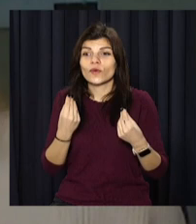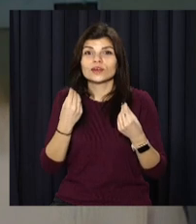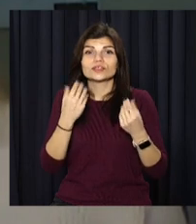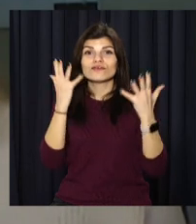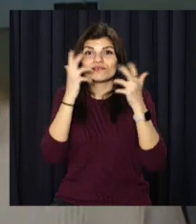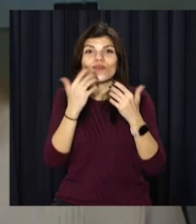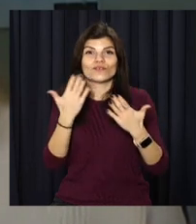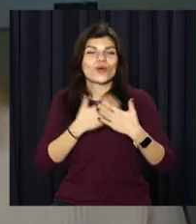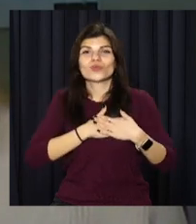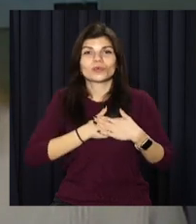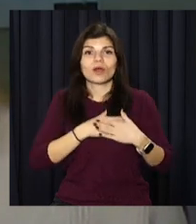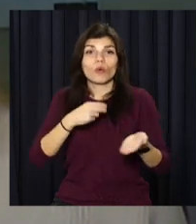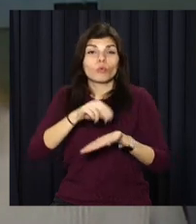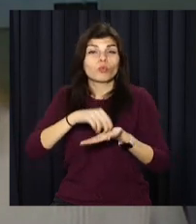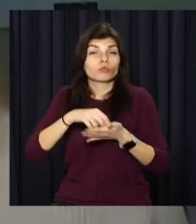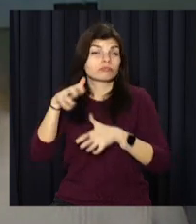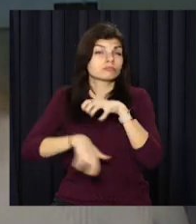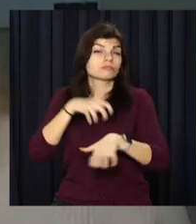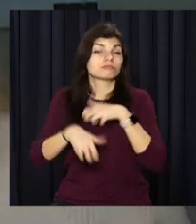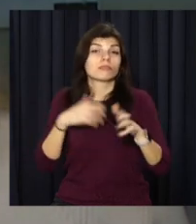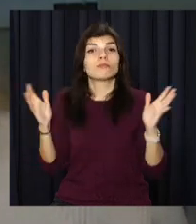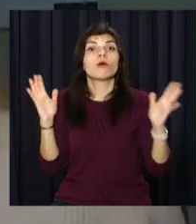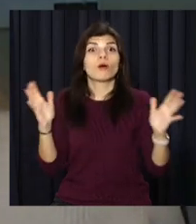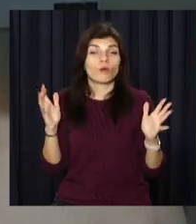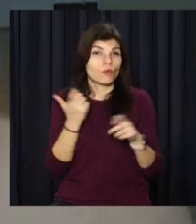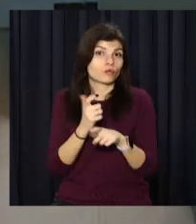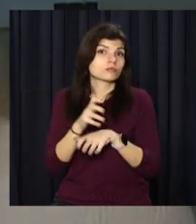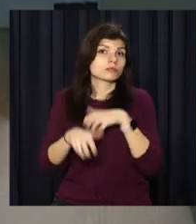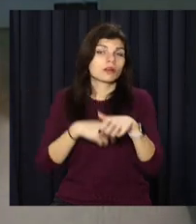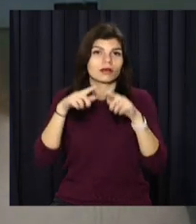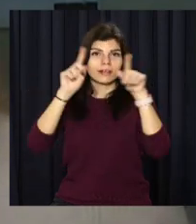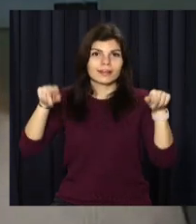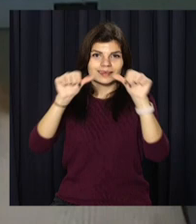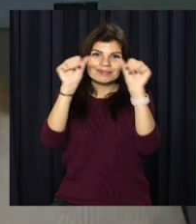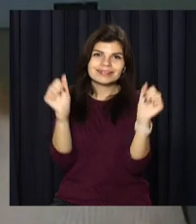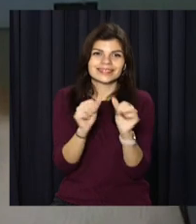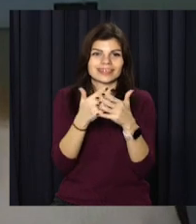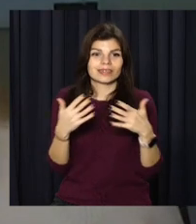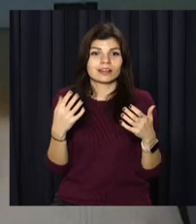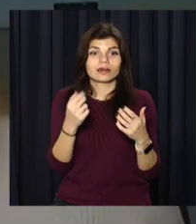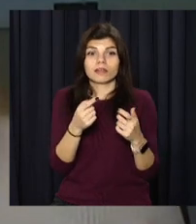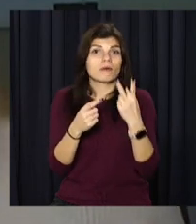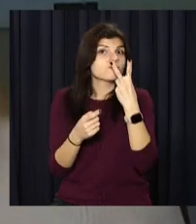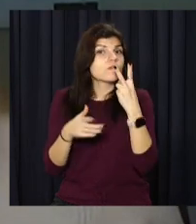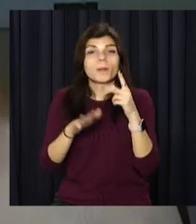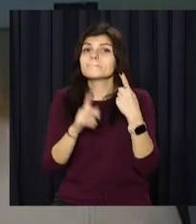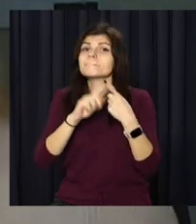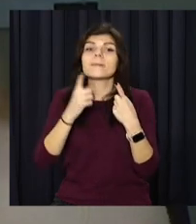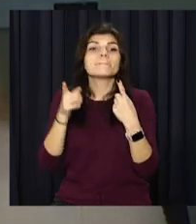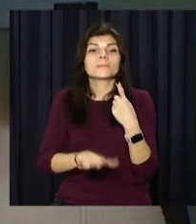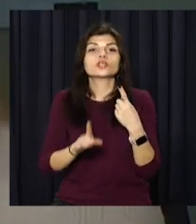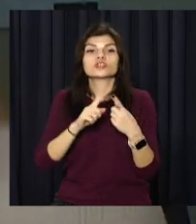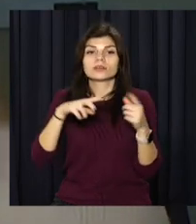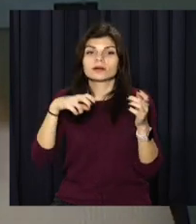розкуповується велика кількість листівок. Це на другому місці. На першому місці